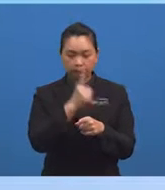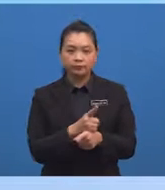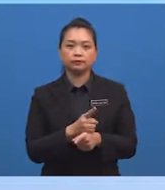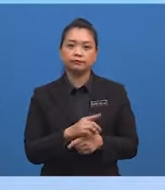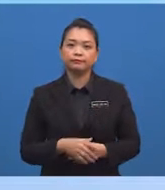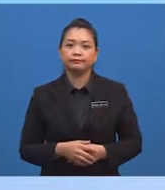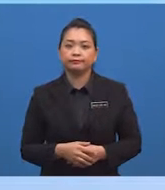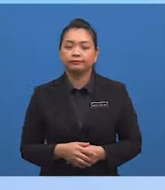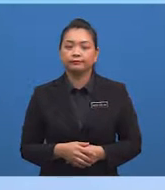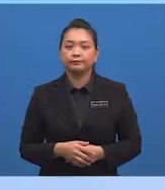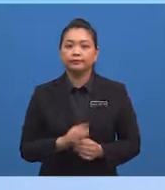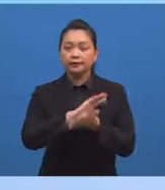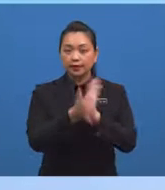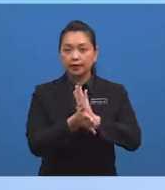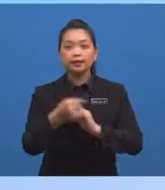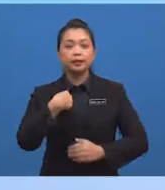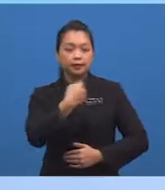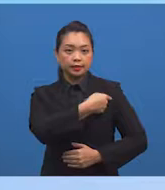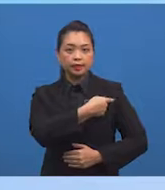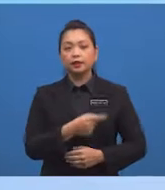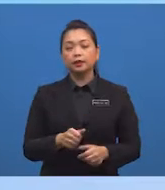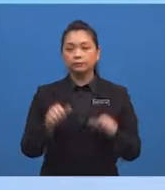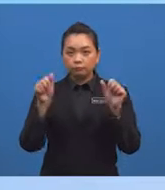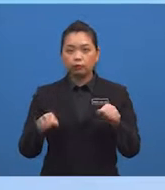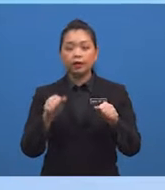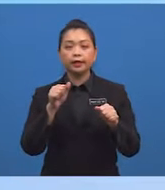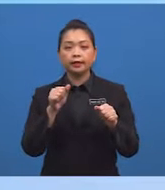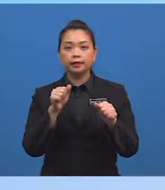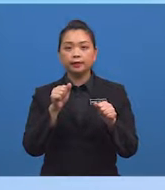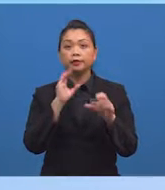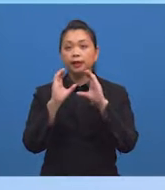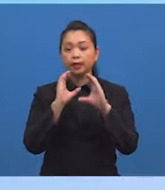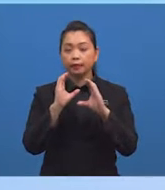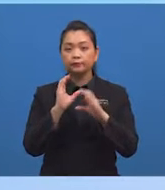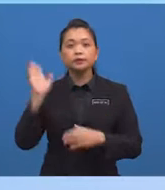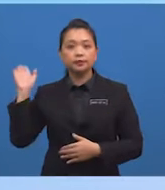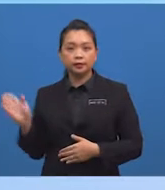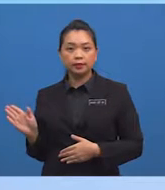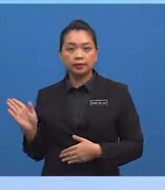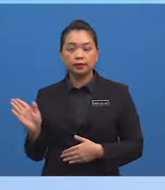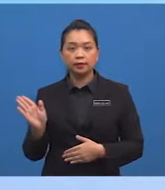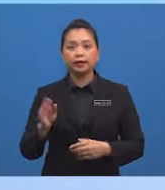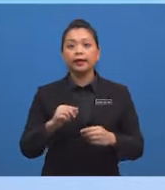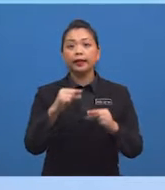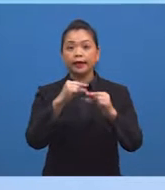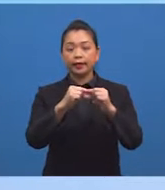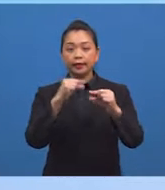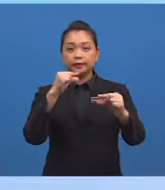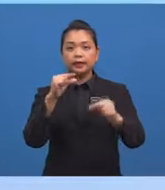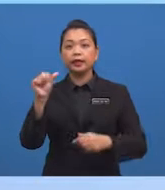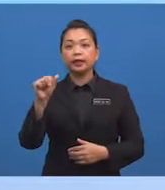Jadi, kita boleh katakan di sini Bahawa garis AB